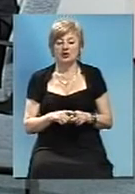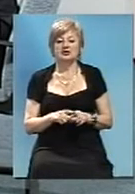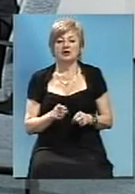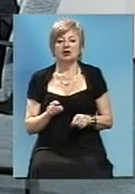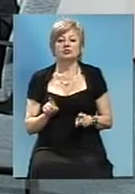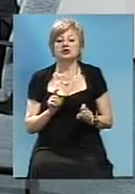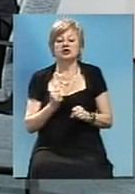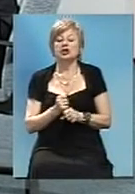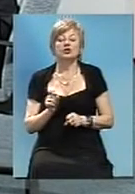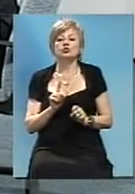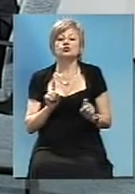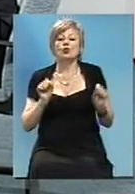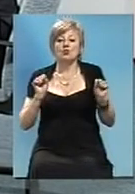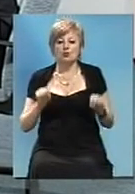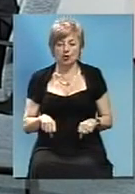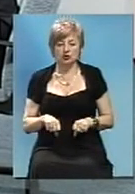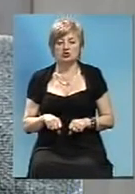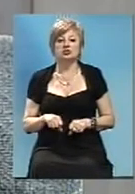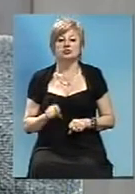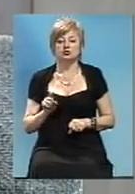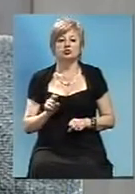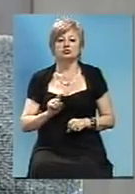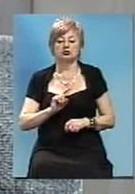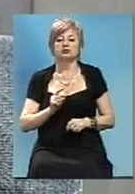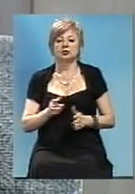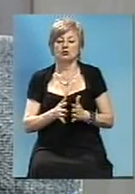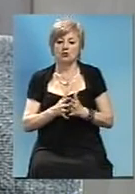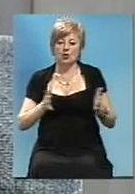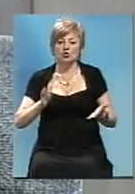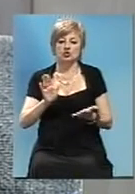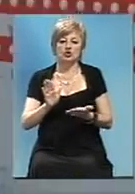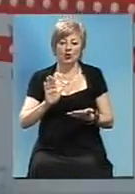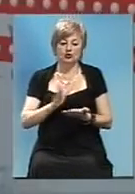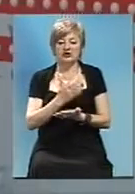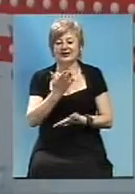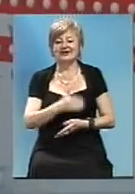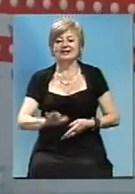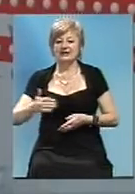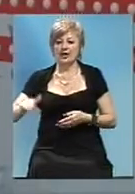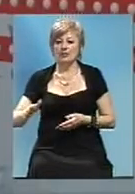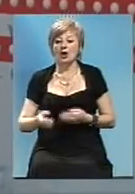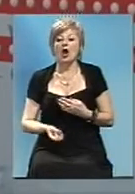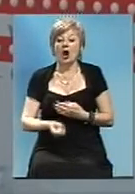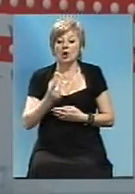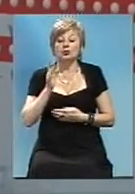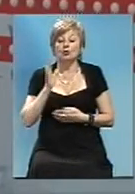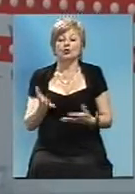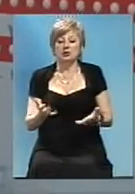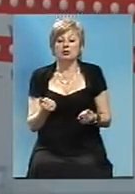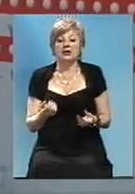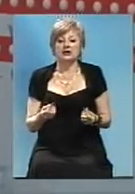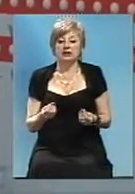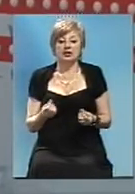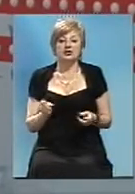все можливе, і будемо робити все можливе, щоб максимально устрігати ці моменти. Звідки будете брати гроші для того,